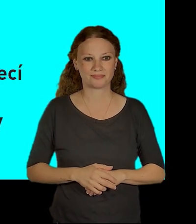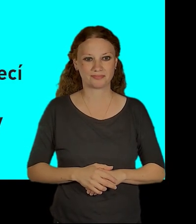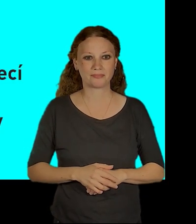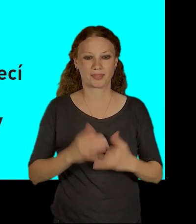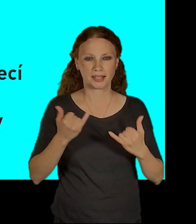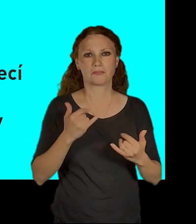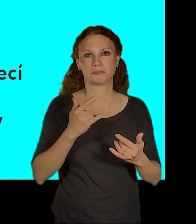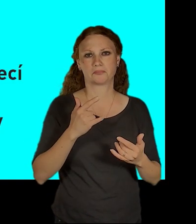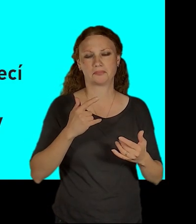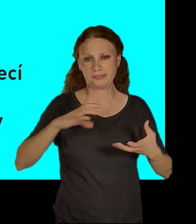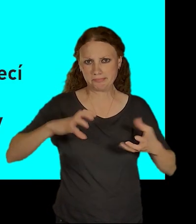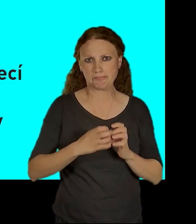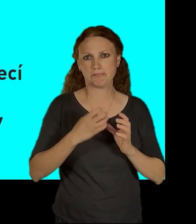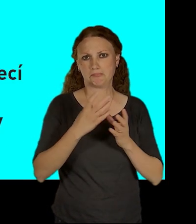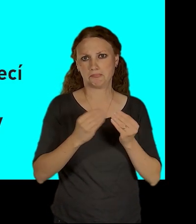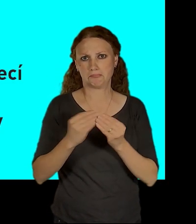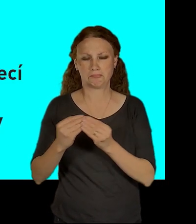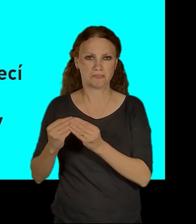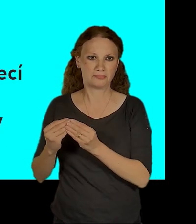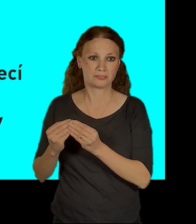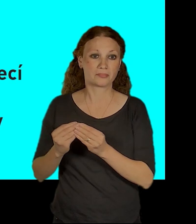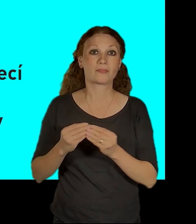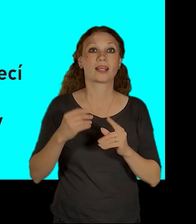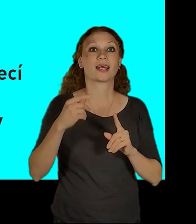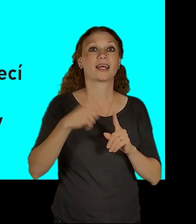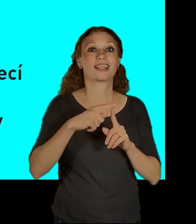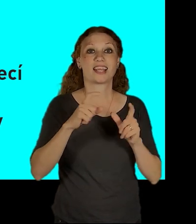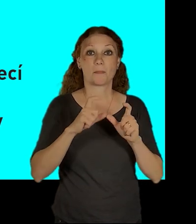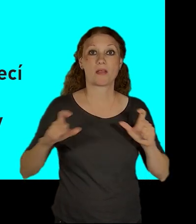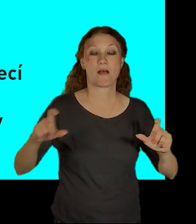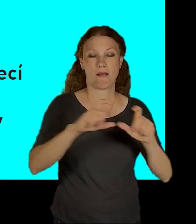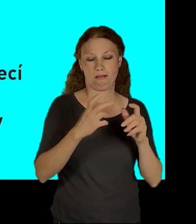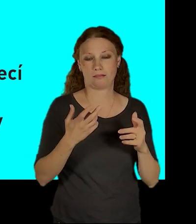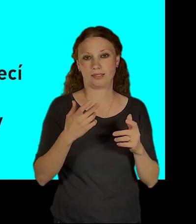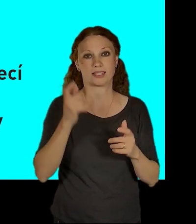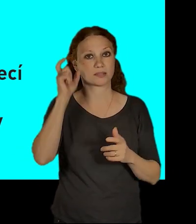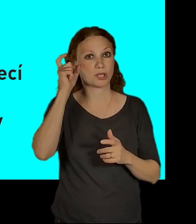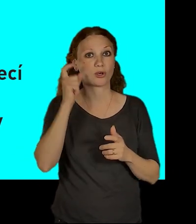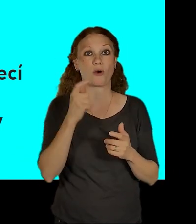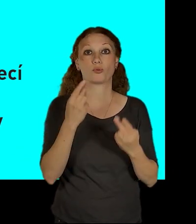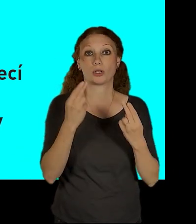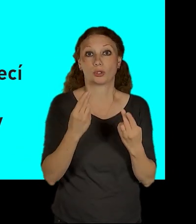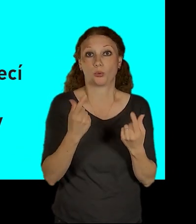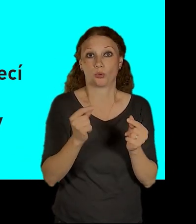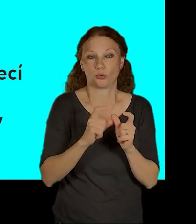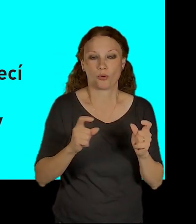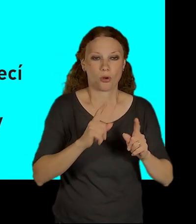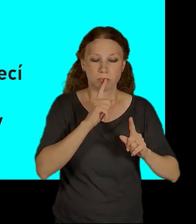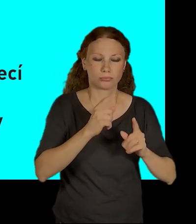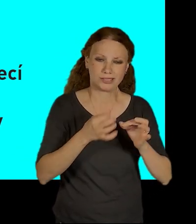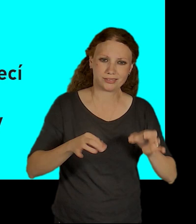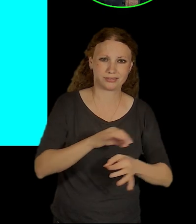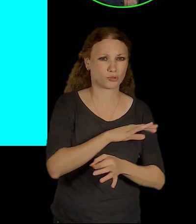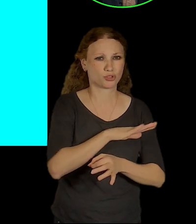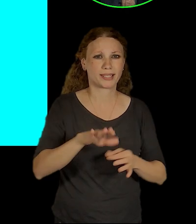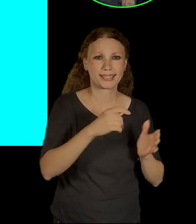terminál Smíchov je důležitý i proto, protože integroje skutečně všechny druhy dopravy do jednoho kompaktního terminálu. Je to skutečně